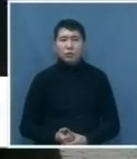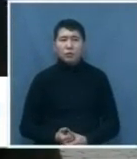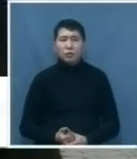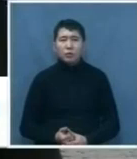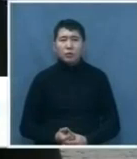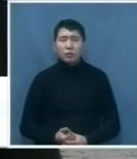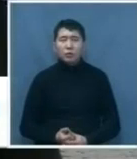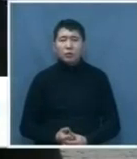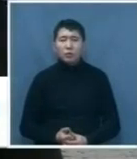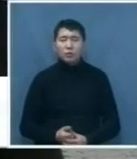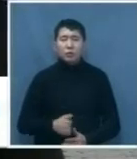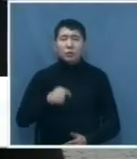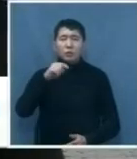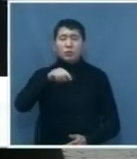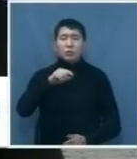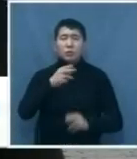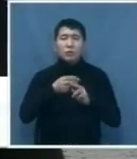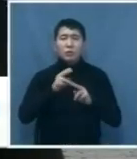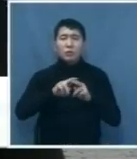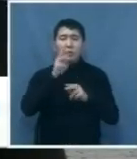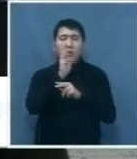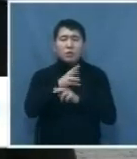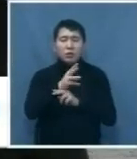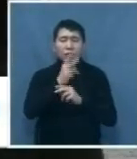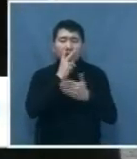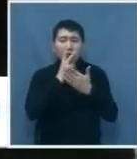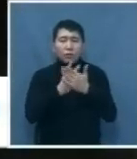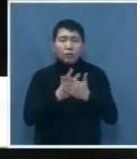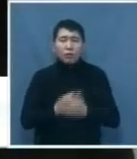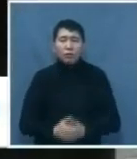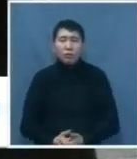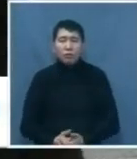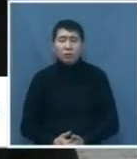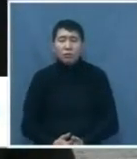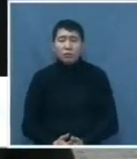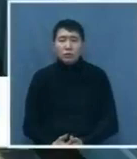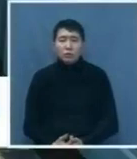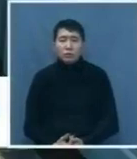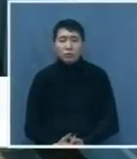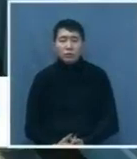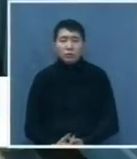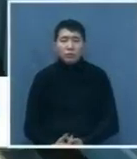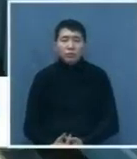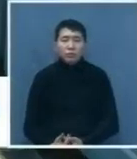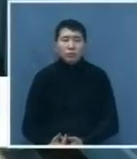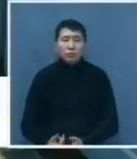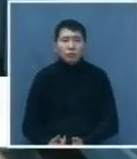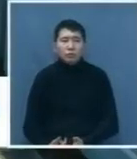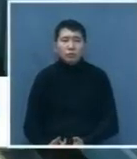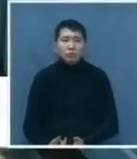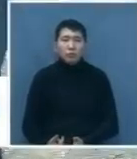Потом есть данные, люди протоколируем на вокзалах, чтобы их часто не появлялись». В рамках оперативно